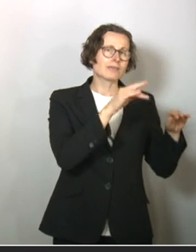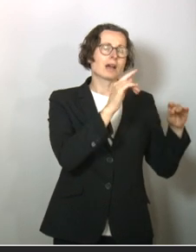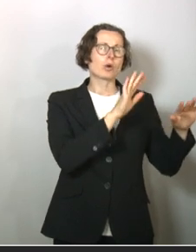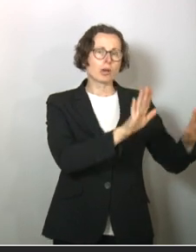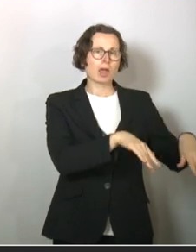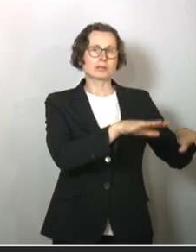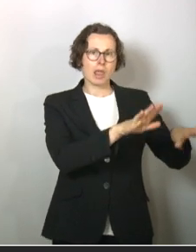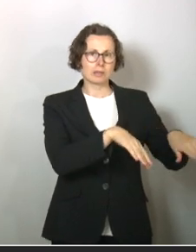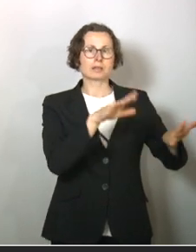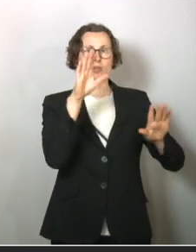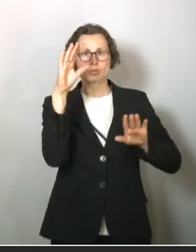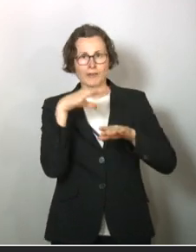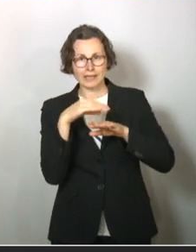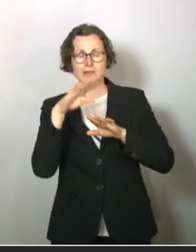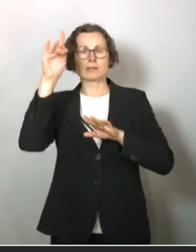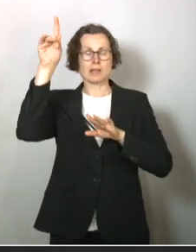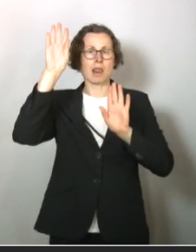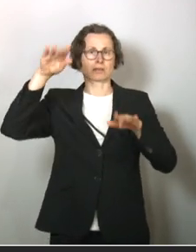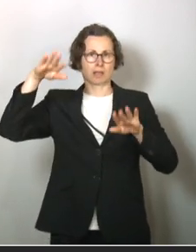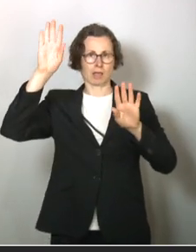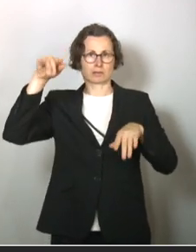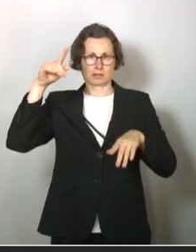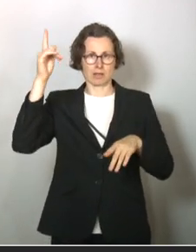dauerhaft in Schweden, aber, ja, gut.